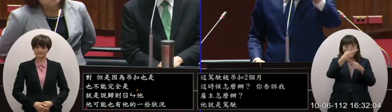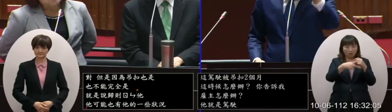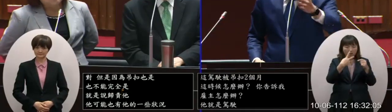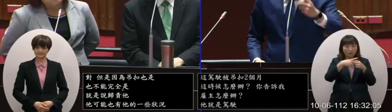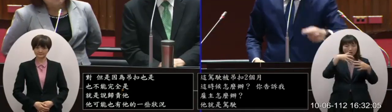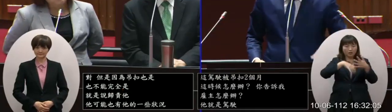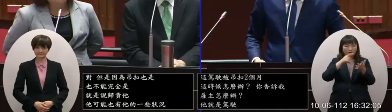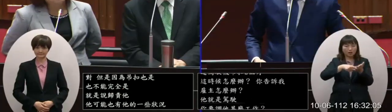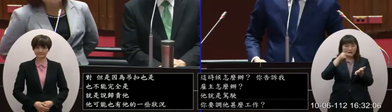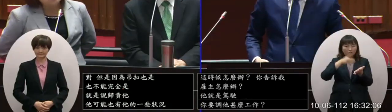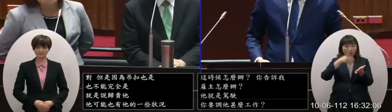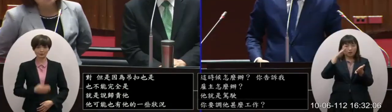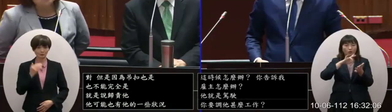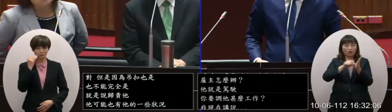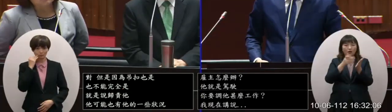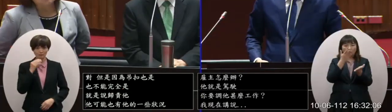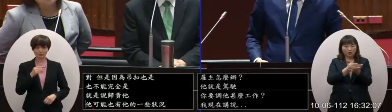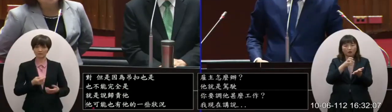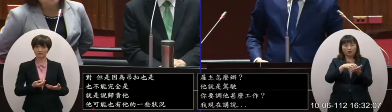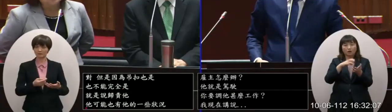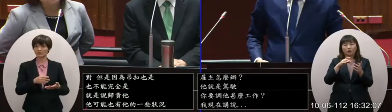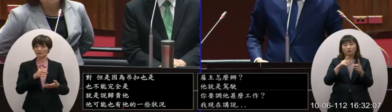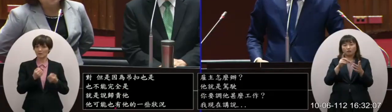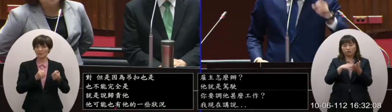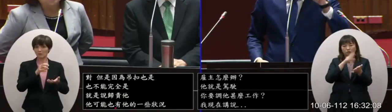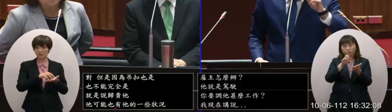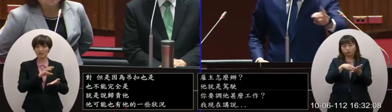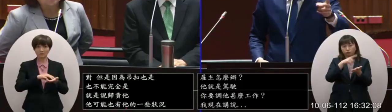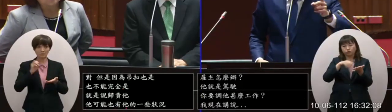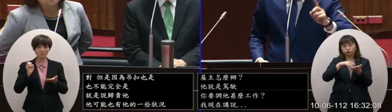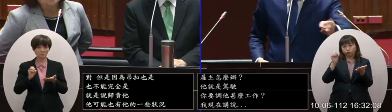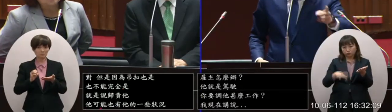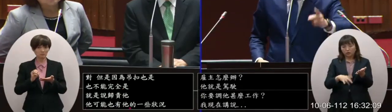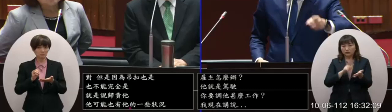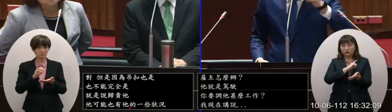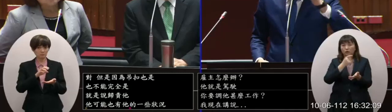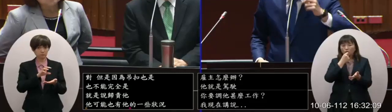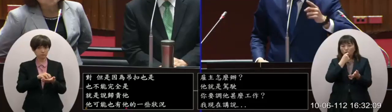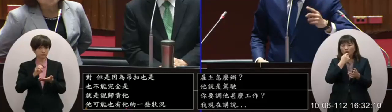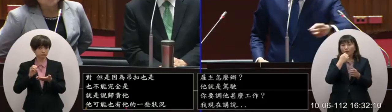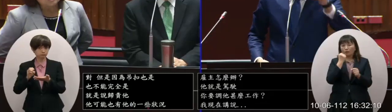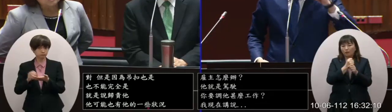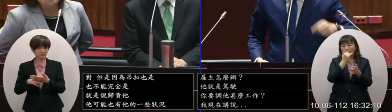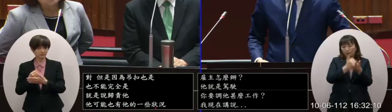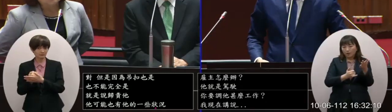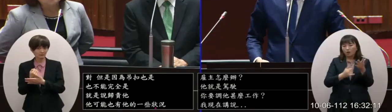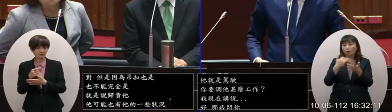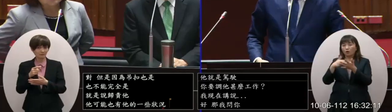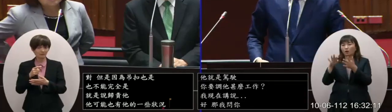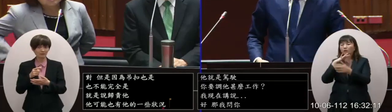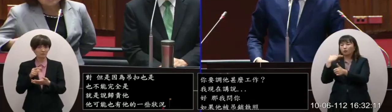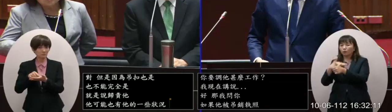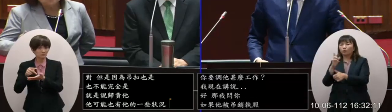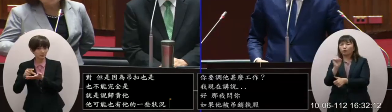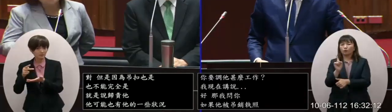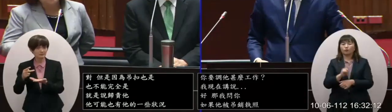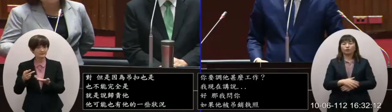續兩次吊銷如果吊銷那可能這個是不自願自願離職還是非自願離職可能